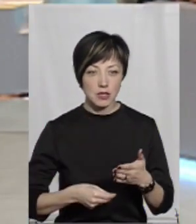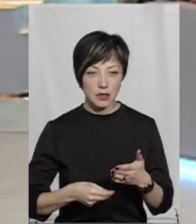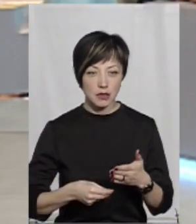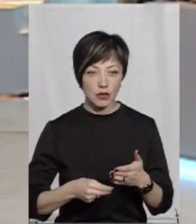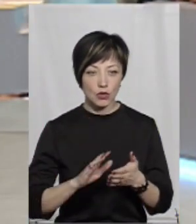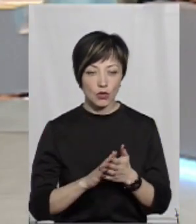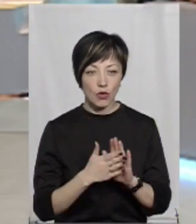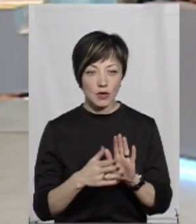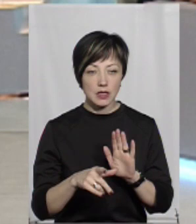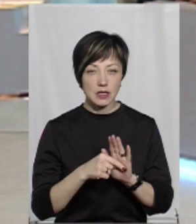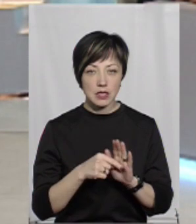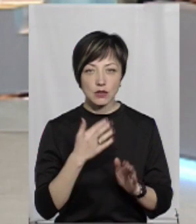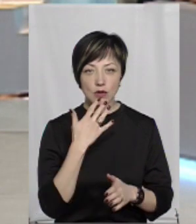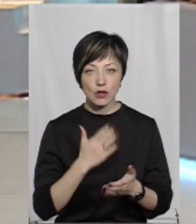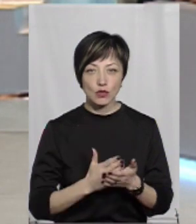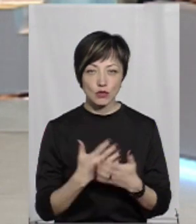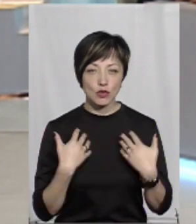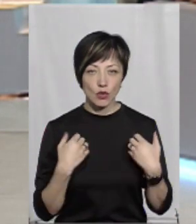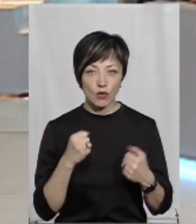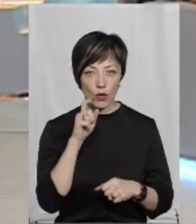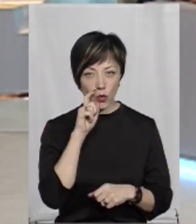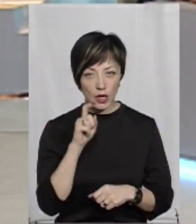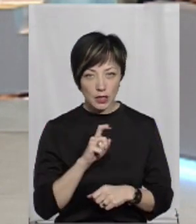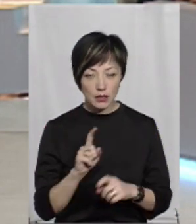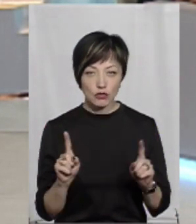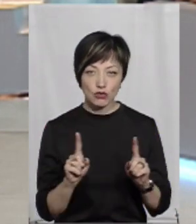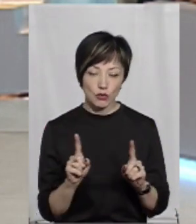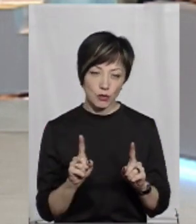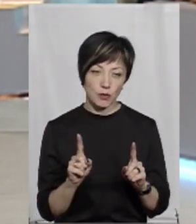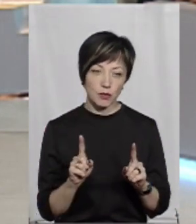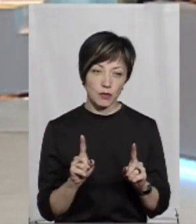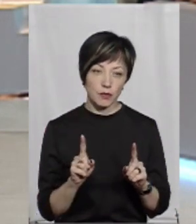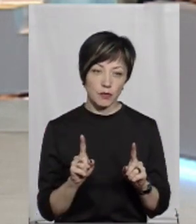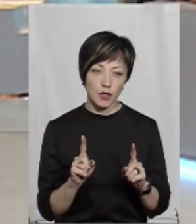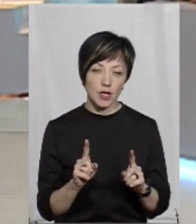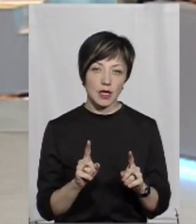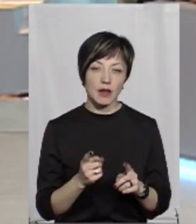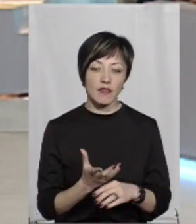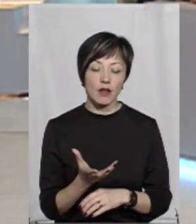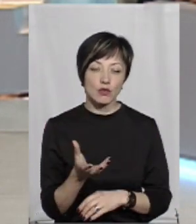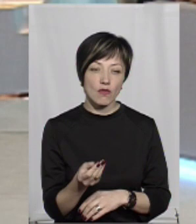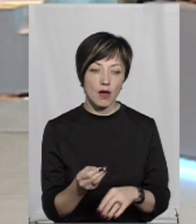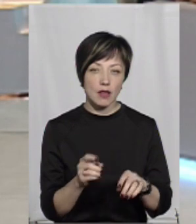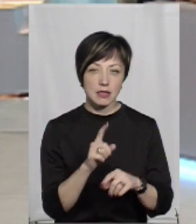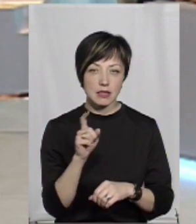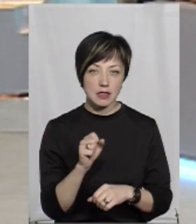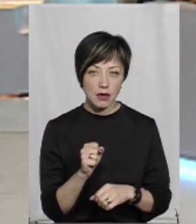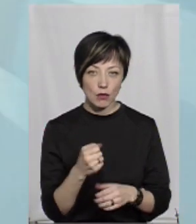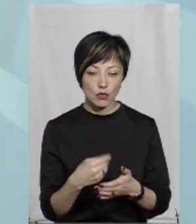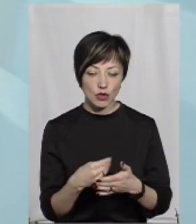договор з Національною службою здоров'я України, для того, щоб Національна служба фінансувала за